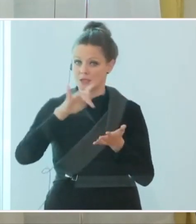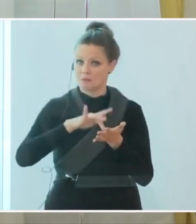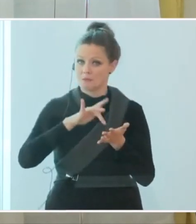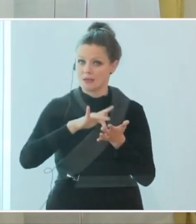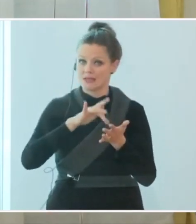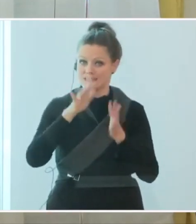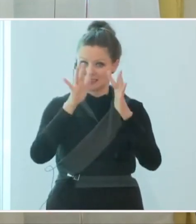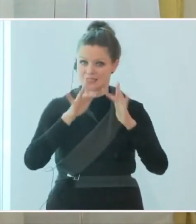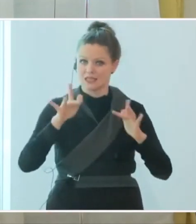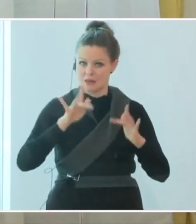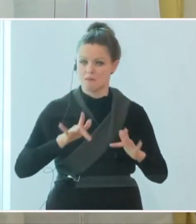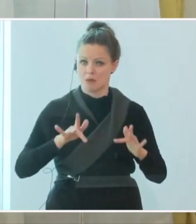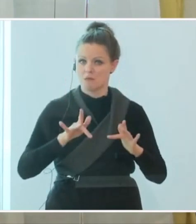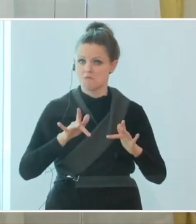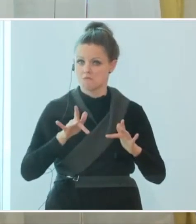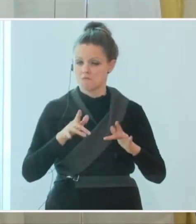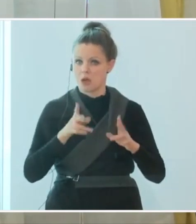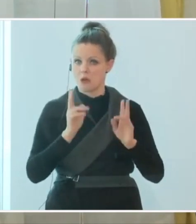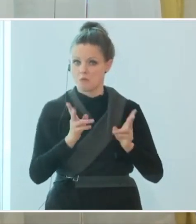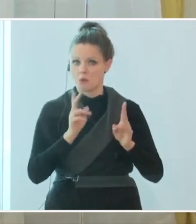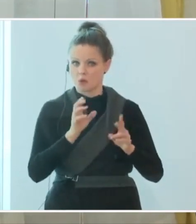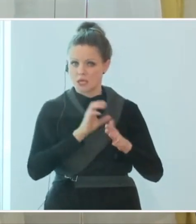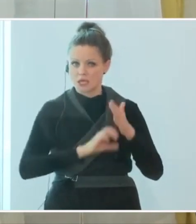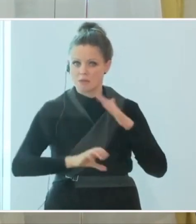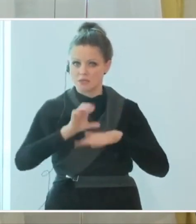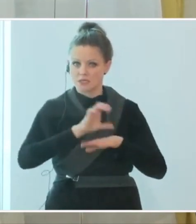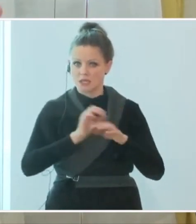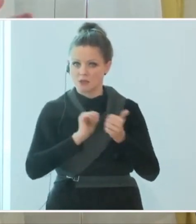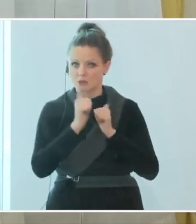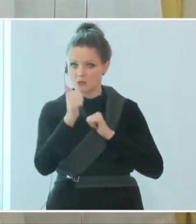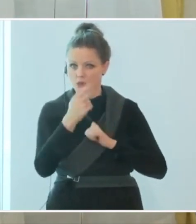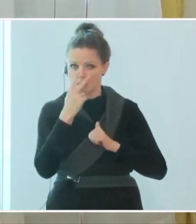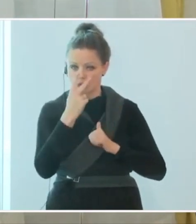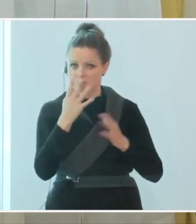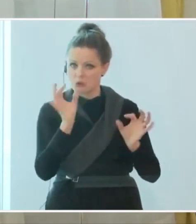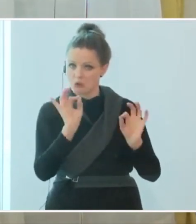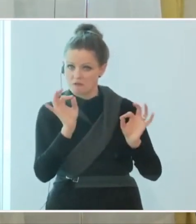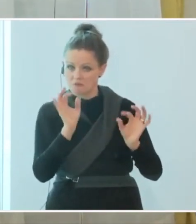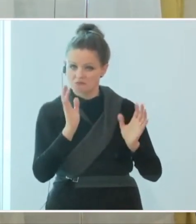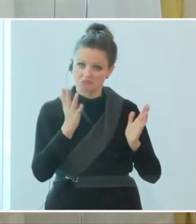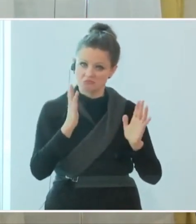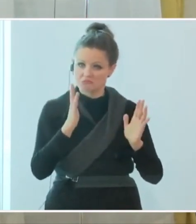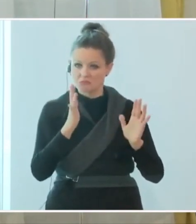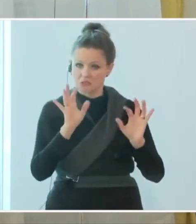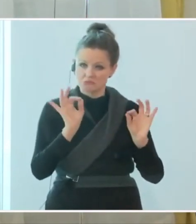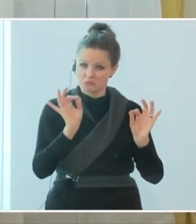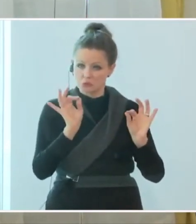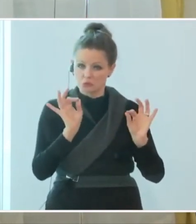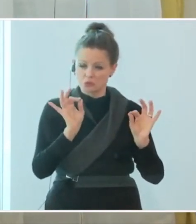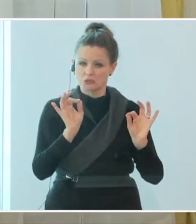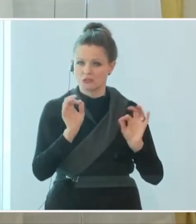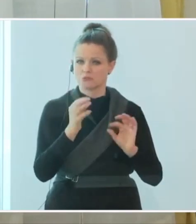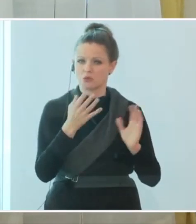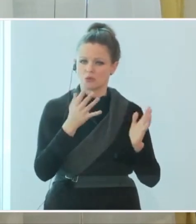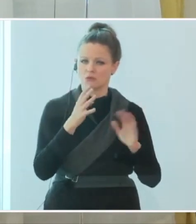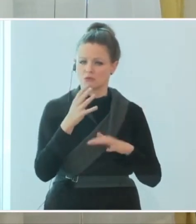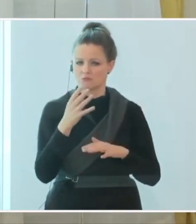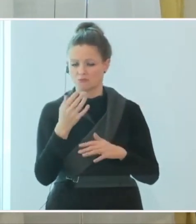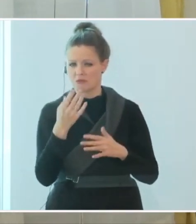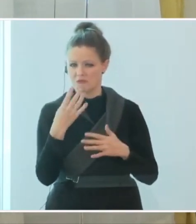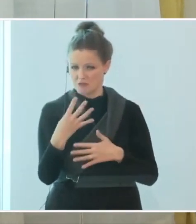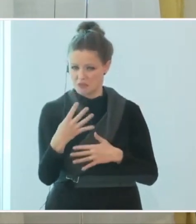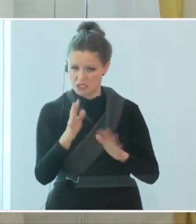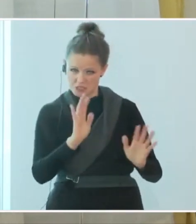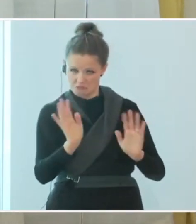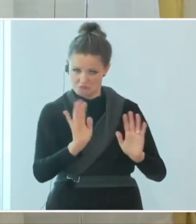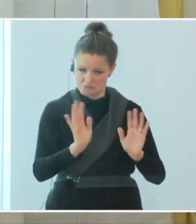Kapazitätsprognosen, sinkende Zahlen bis Mitte Dezember auf rund 444, was die Belagszahl betrifft.